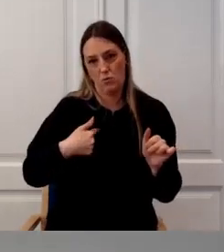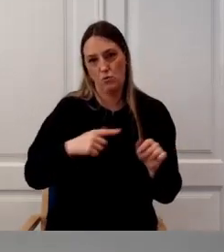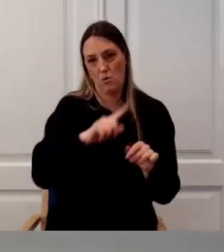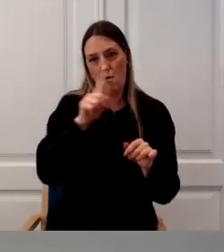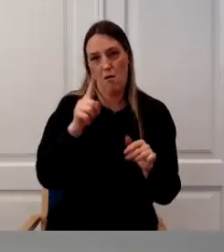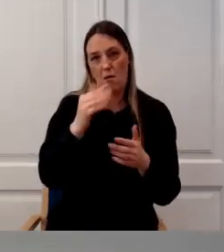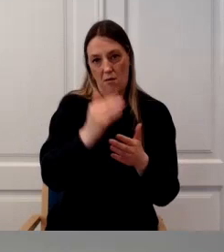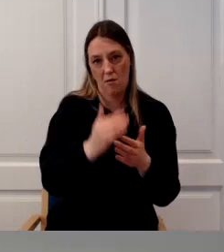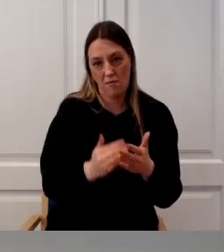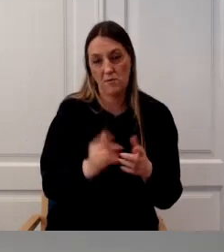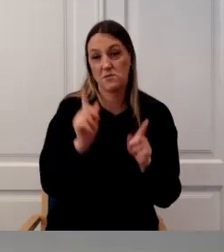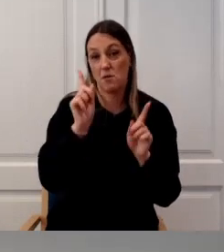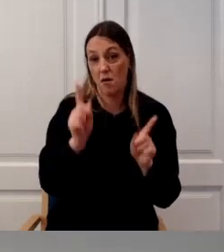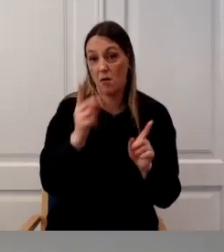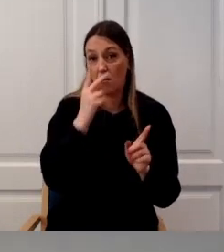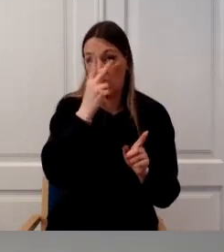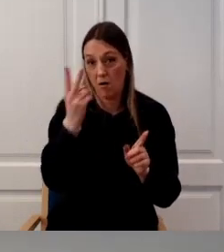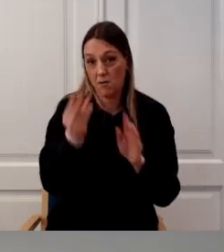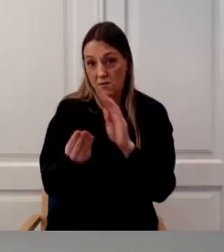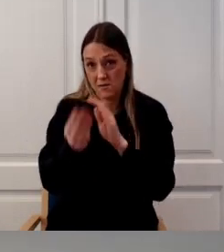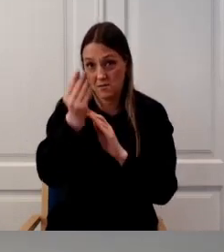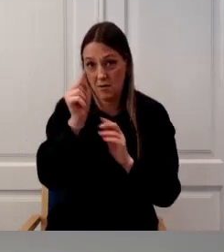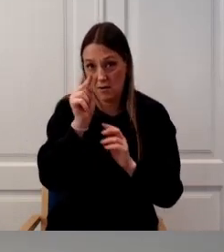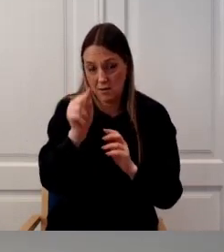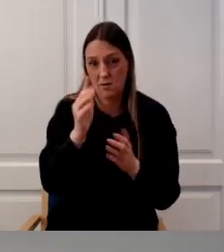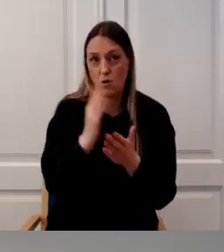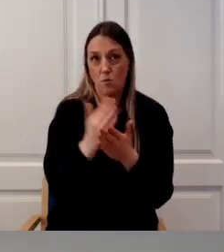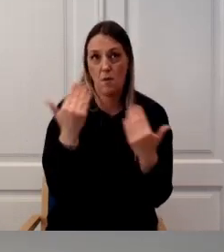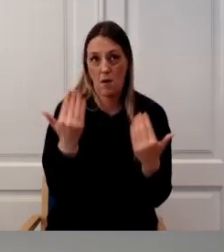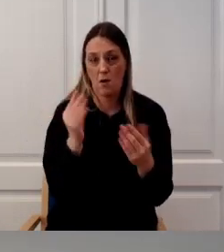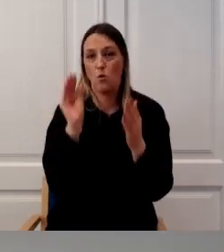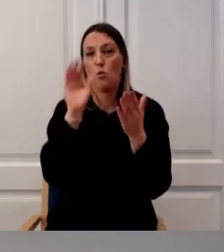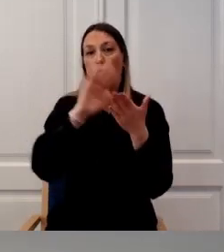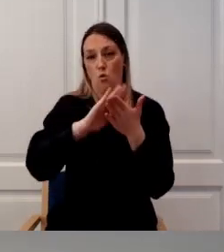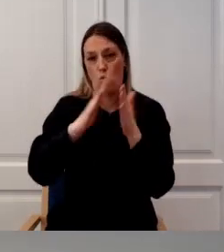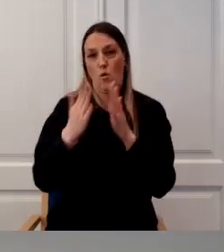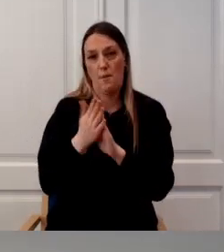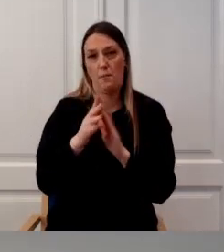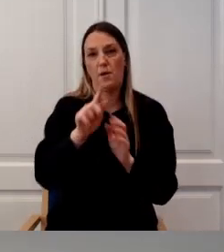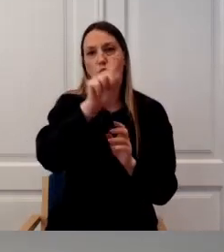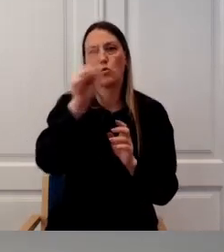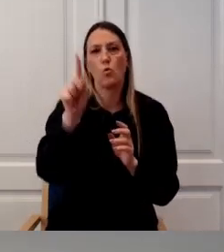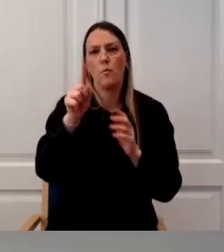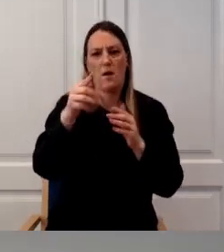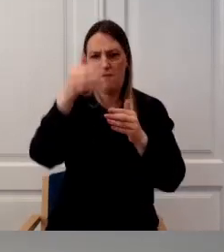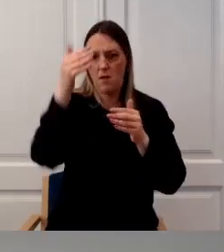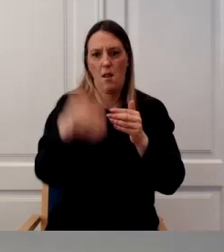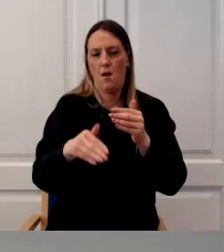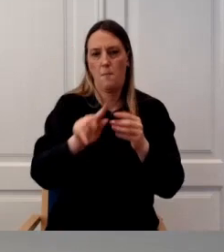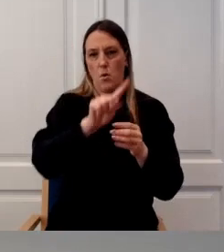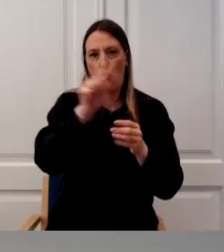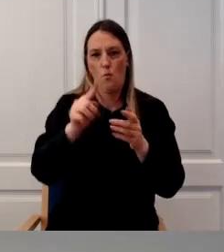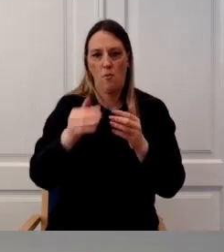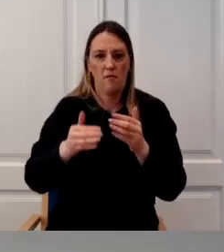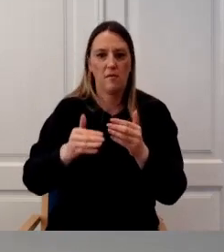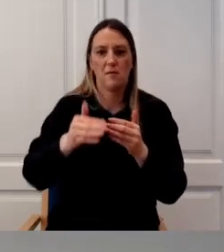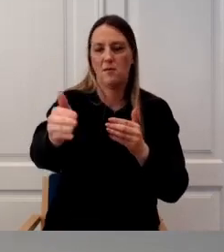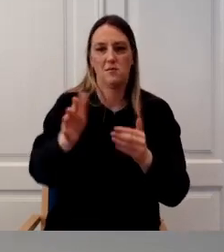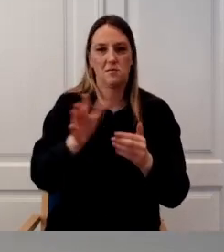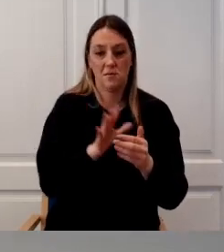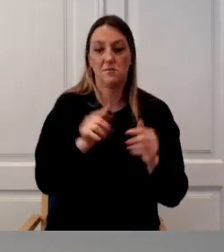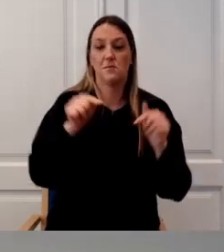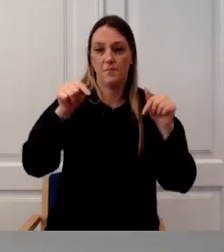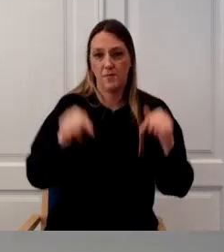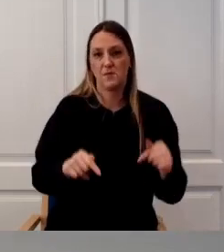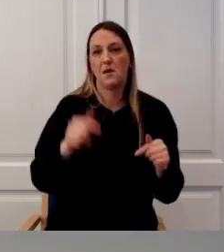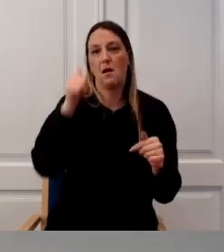näete siit slaidipad ka, siis meil on eeskuupäevad, millest meil enam kuhugi kaugemale minna ei ole. See tähendab, see tuleb sellel aastal